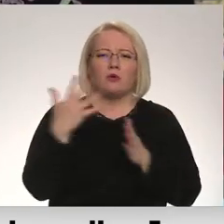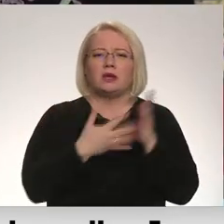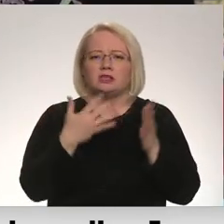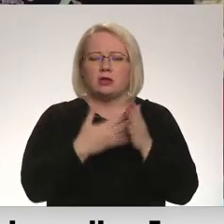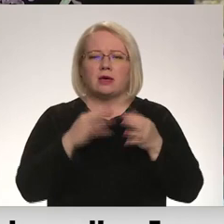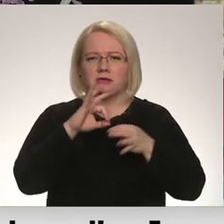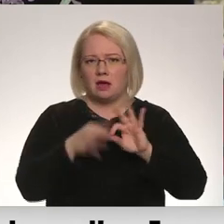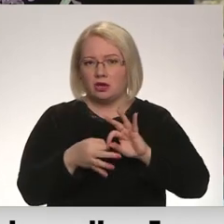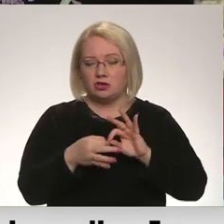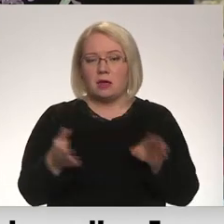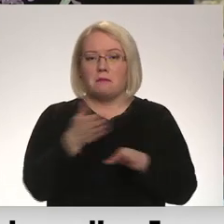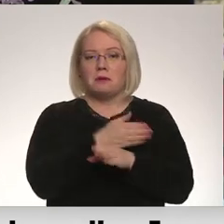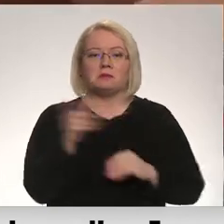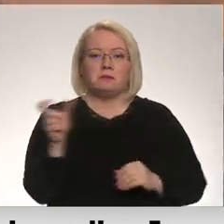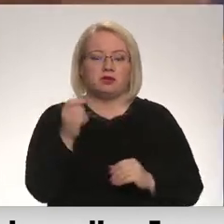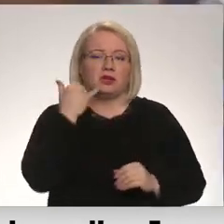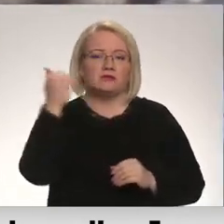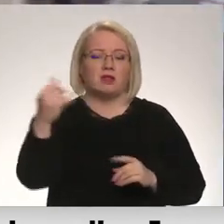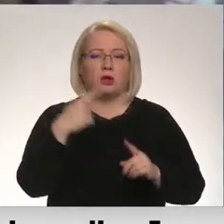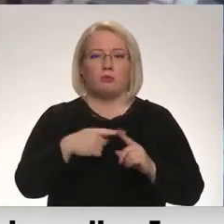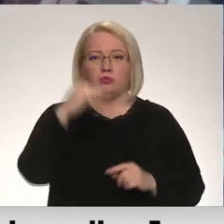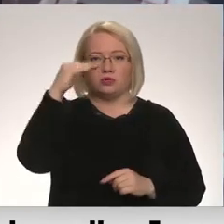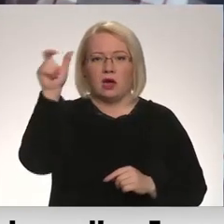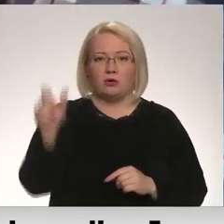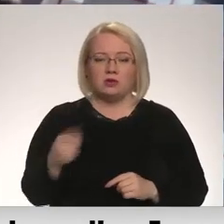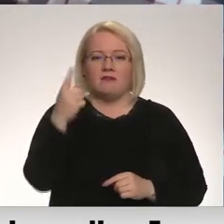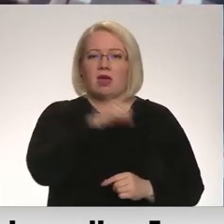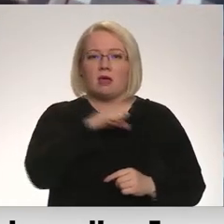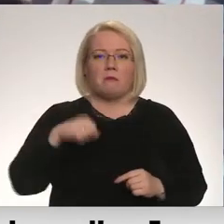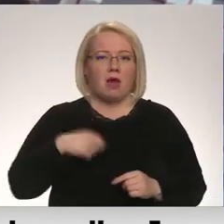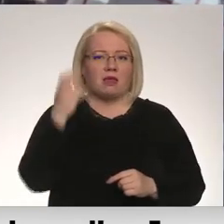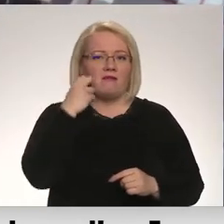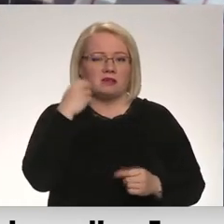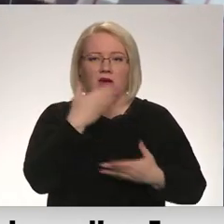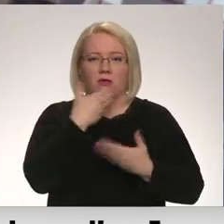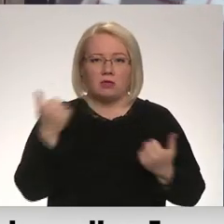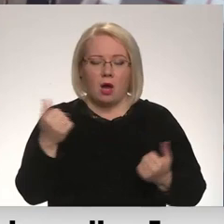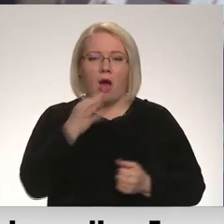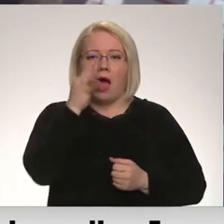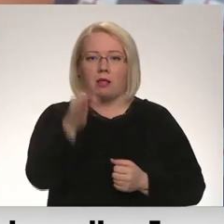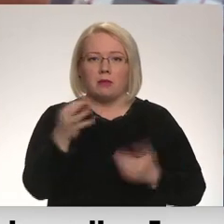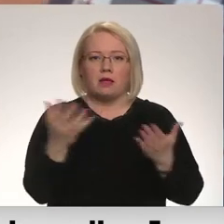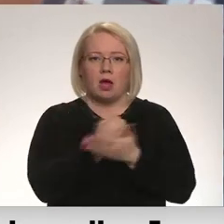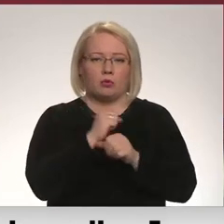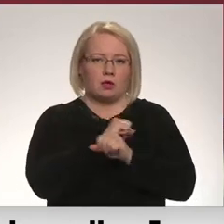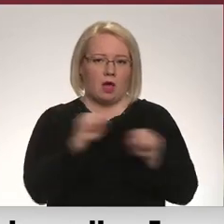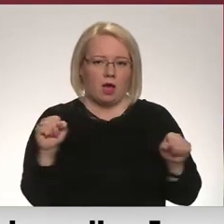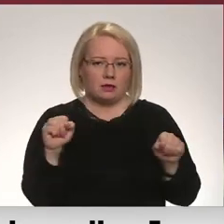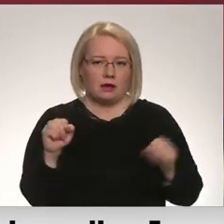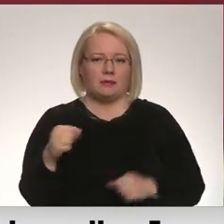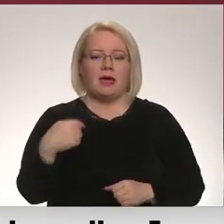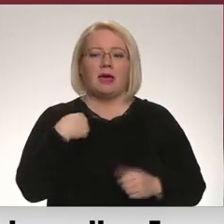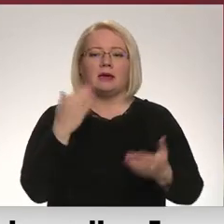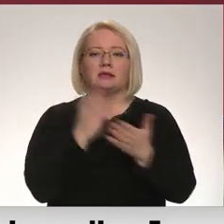nemazāk sarežģīti. Pirms brīža zvans no pusaudzes, kas ir viena bez vecākiem. Atbildes jāatrod ātri. Es esmu